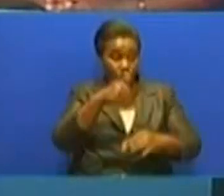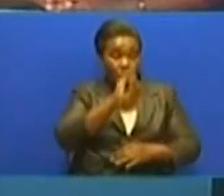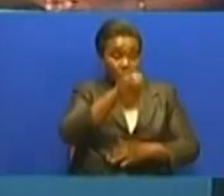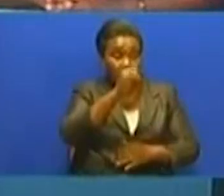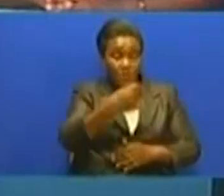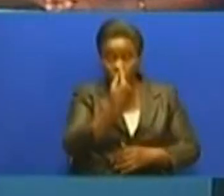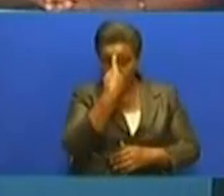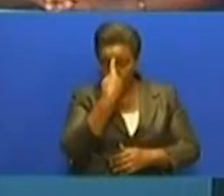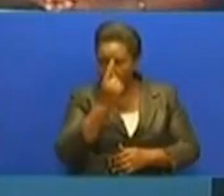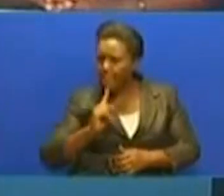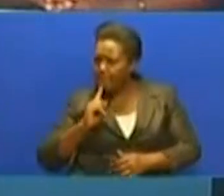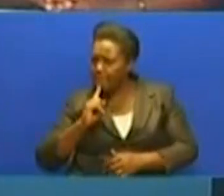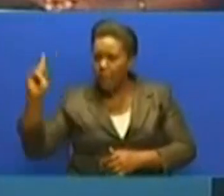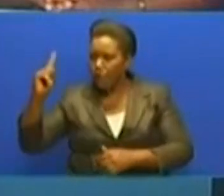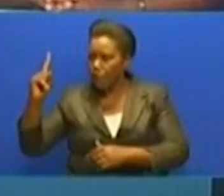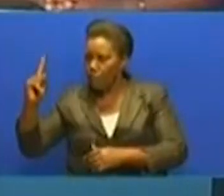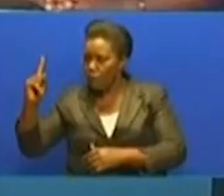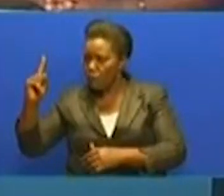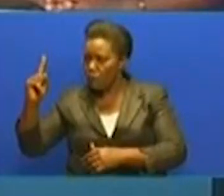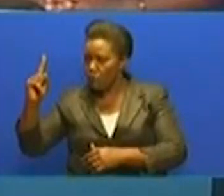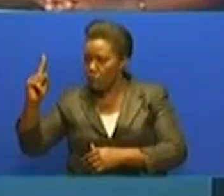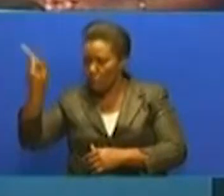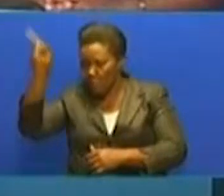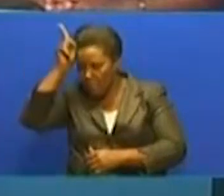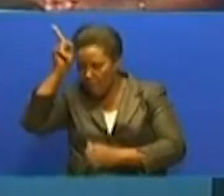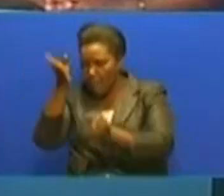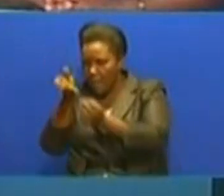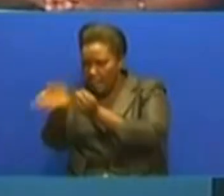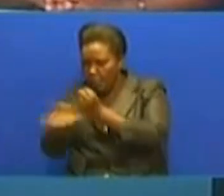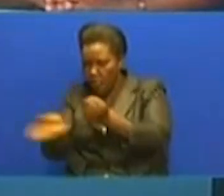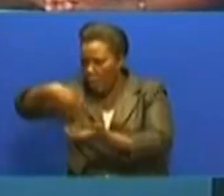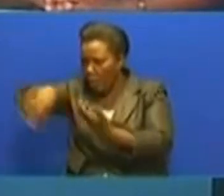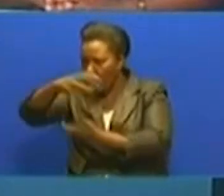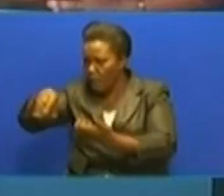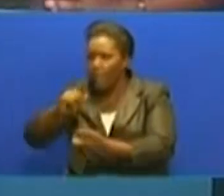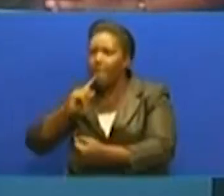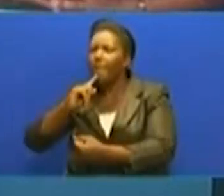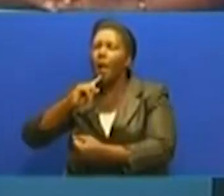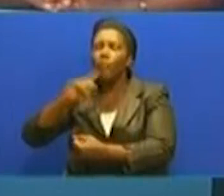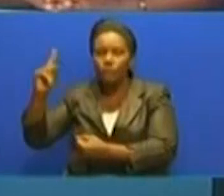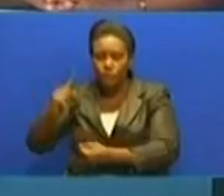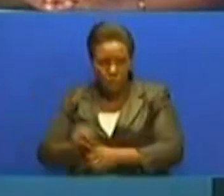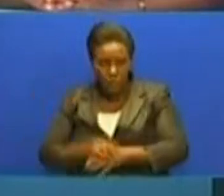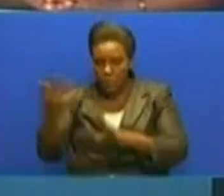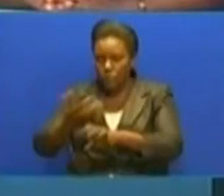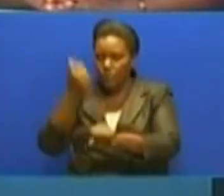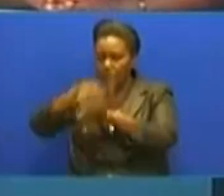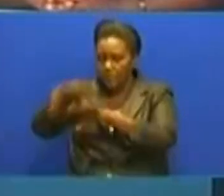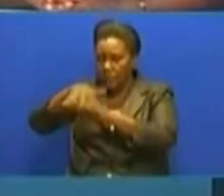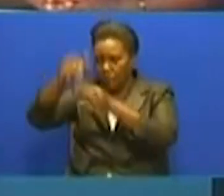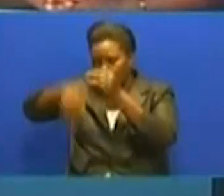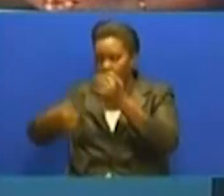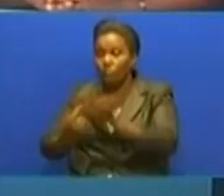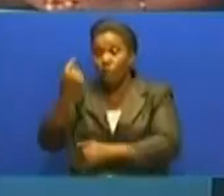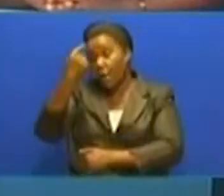uongozi wa jijila Dodoma. Umepiga marufuku kabisa, uchinjaji wa nyama usio rasmi. Hmm. Basi, kwa